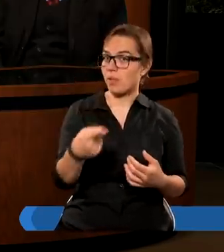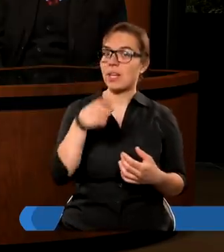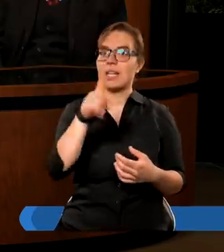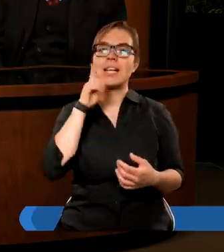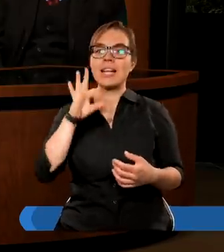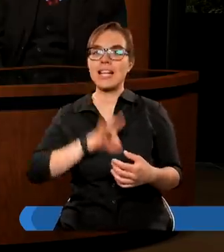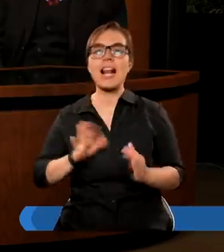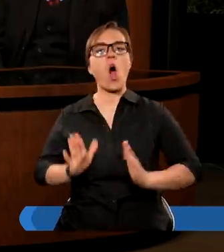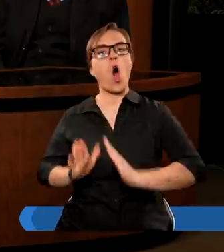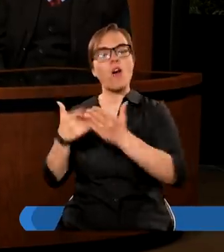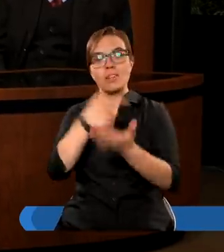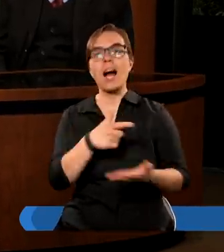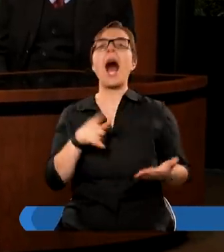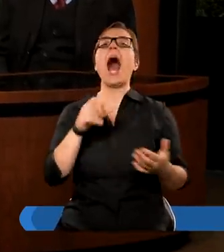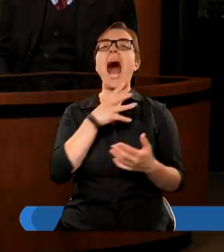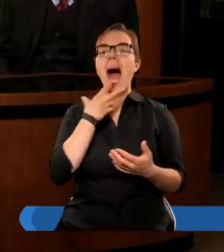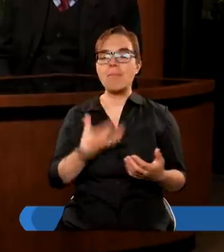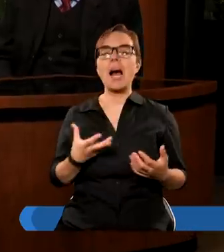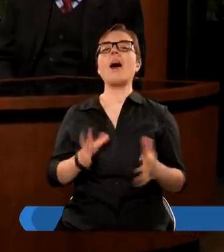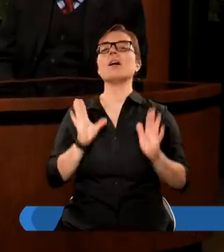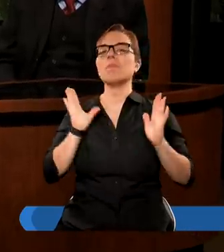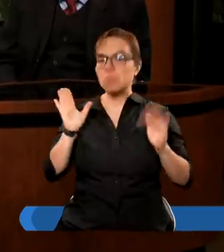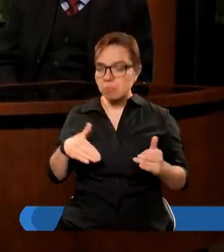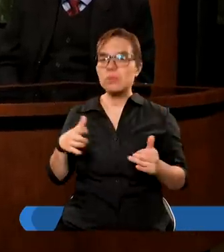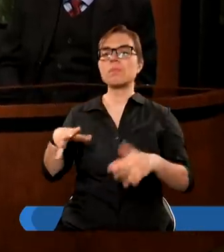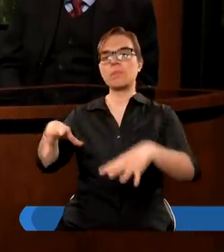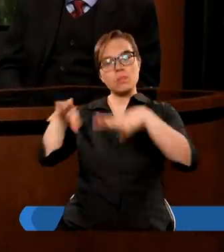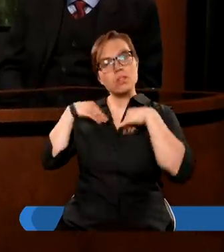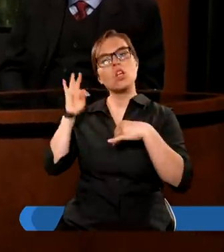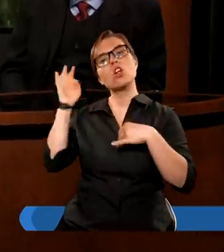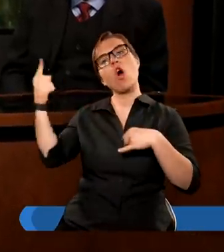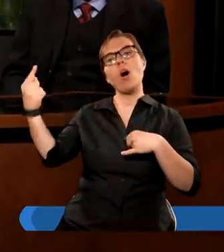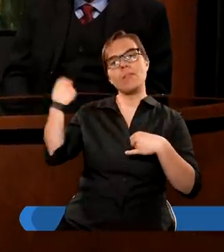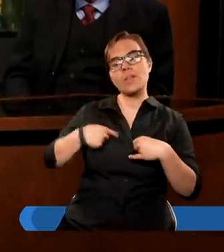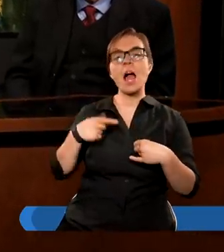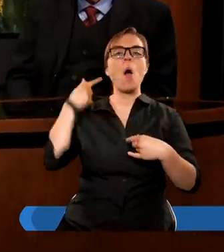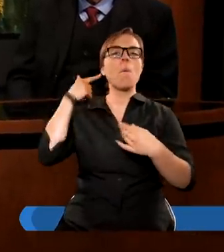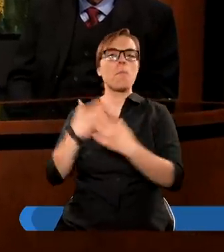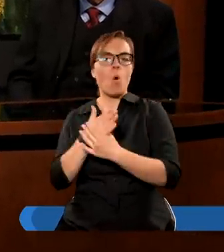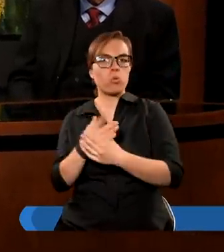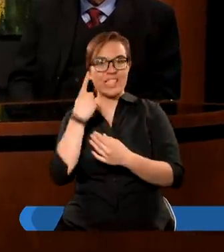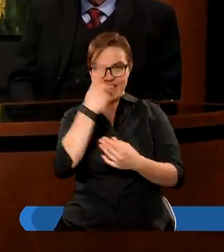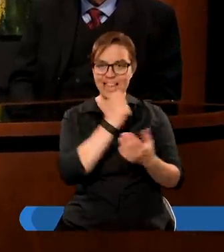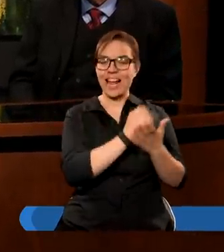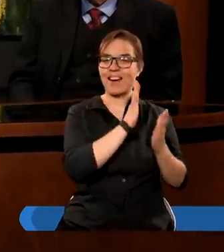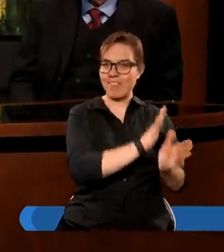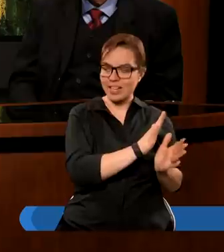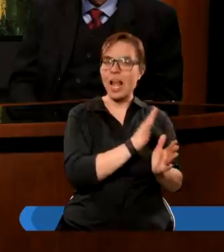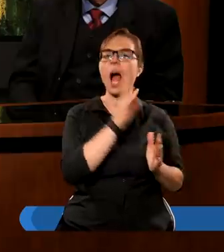ofiarować. No i poszedł, prawda? Posłuszeństwo jest jedną sprawą, ale druga,